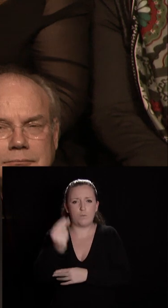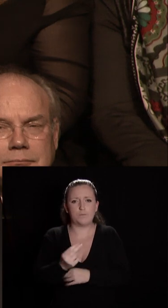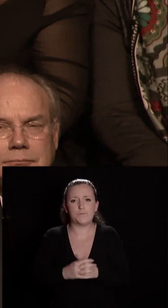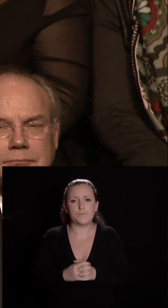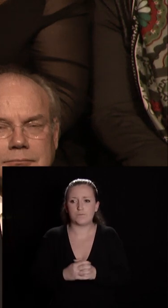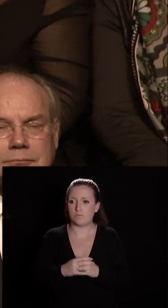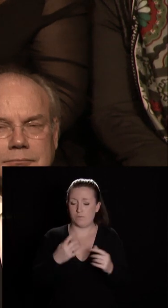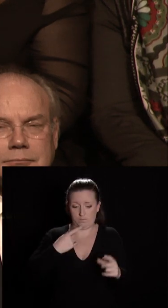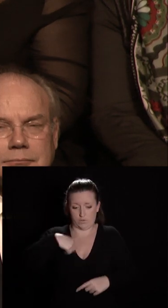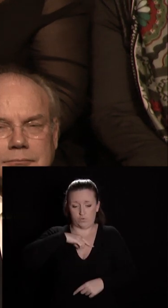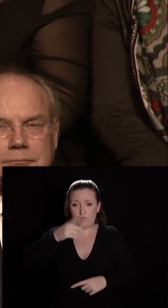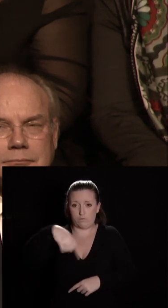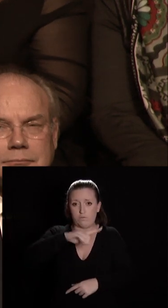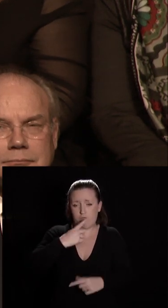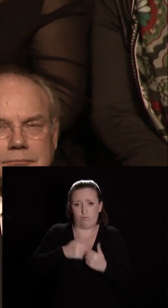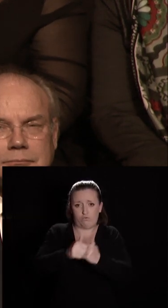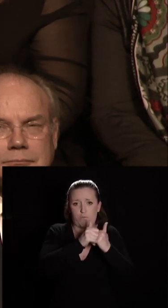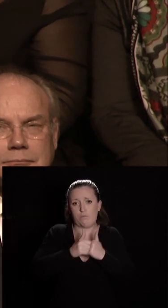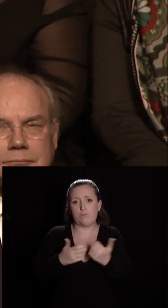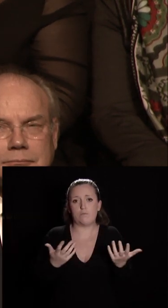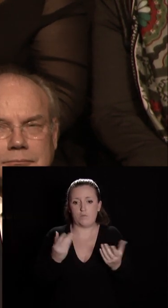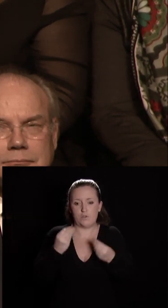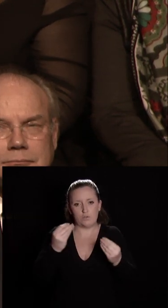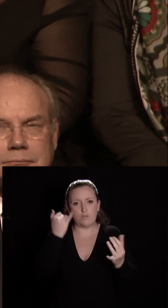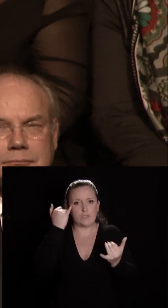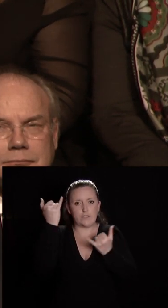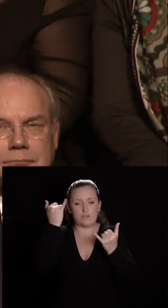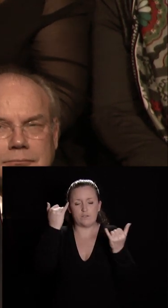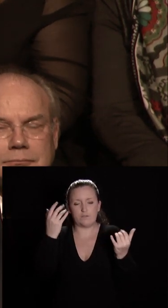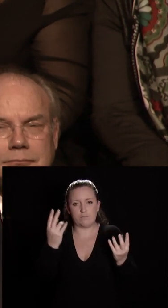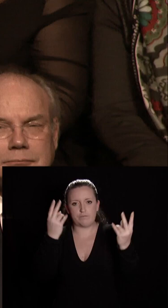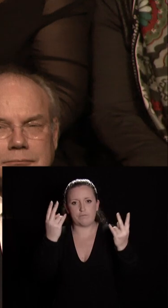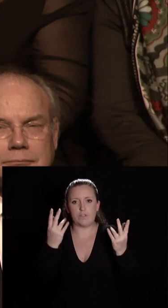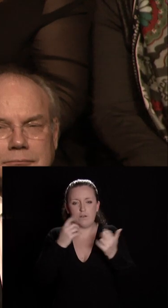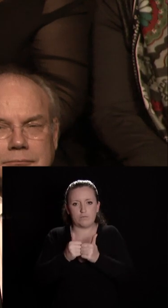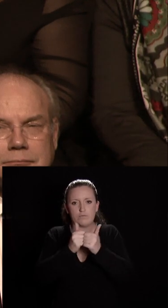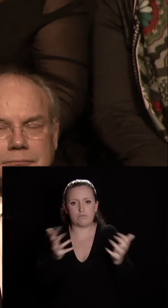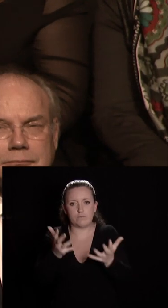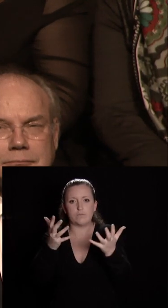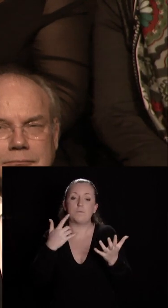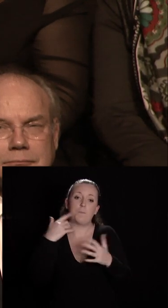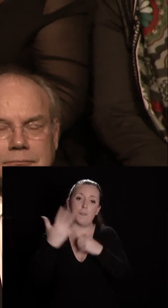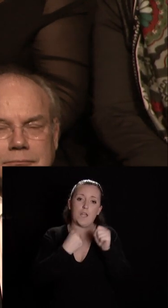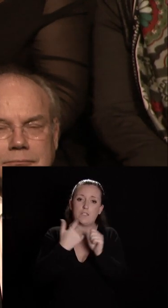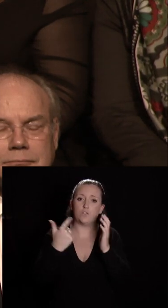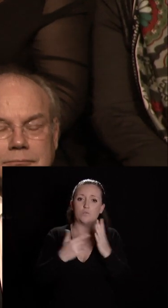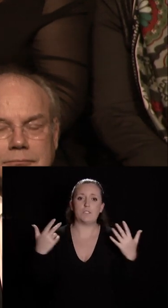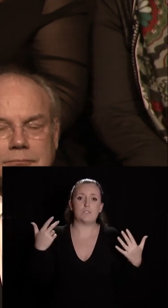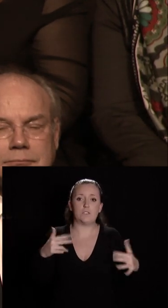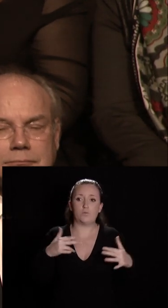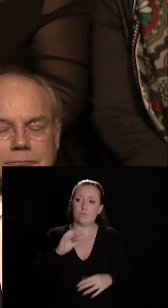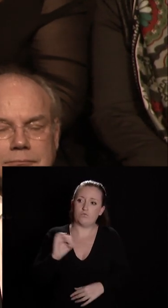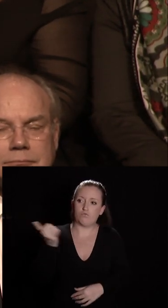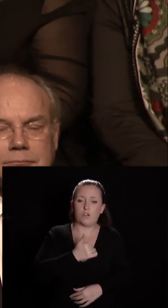mot à vous à nous ensemble de faire vivre nos idéaux l'année 2018 nous l'avons tous plus ou moins